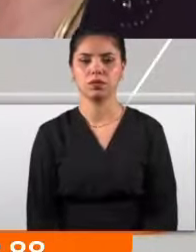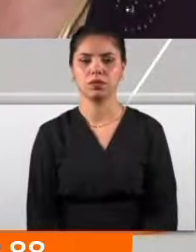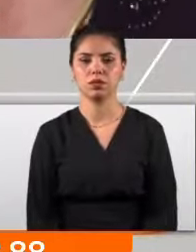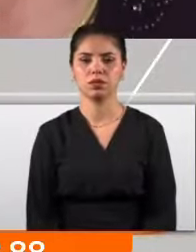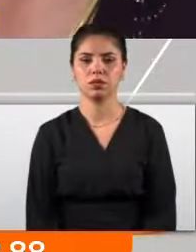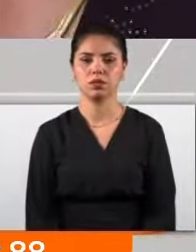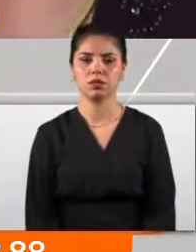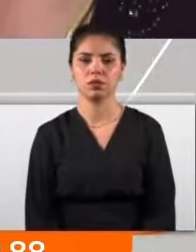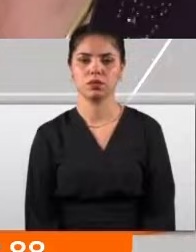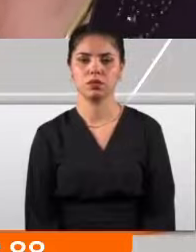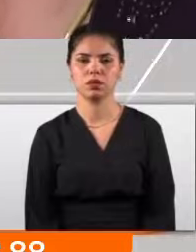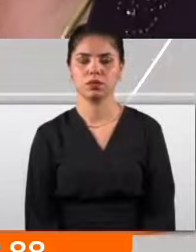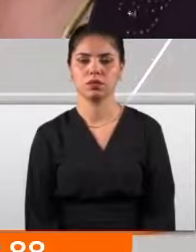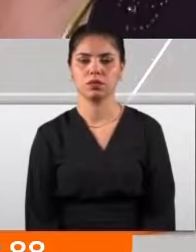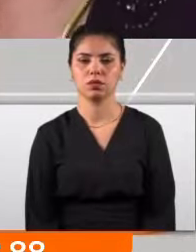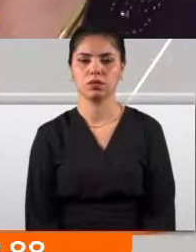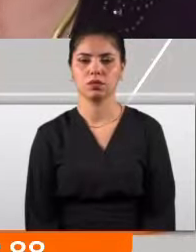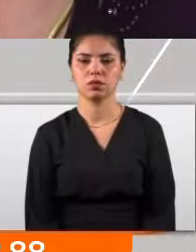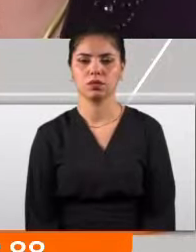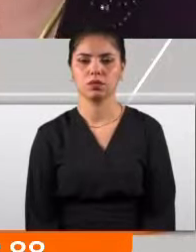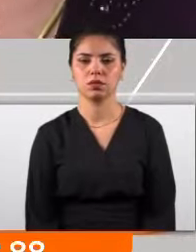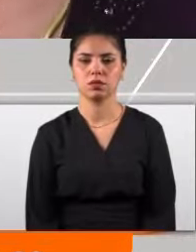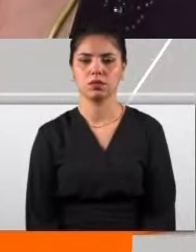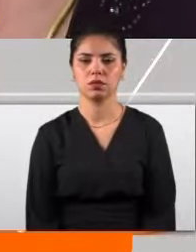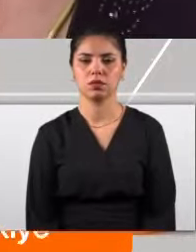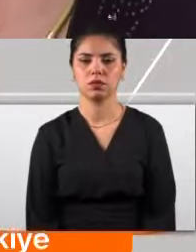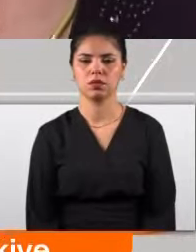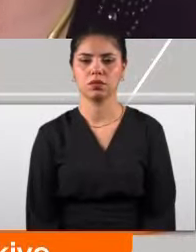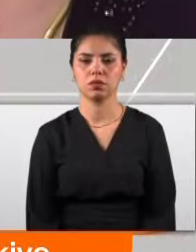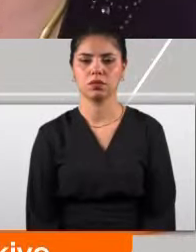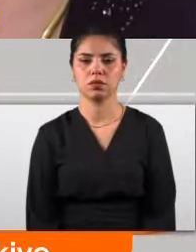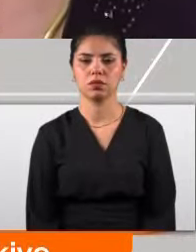lütfen çocuğunu al getir.